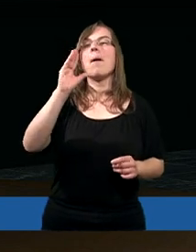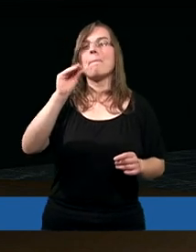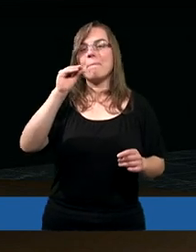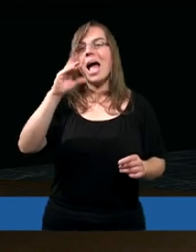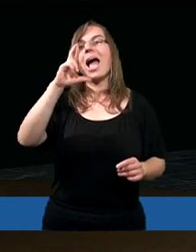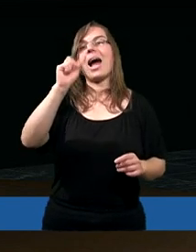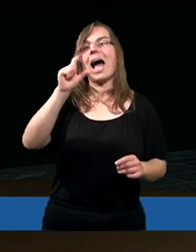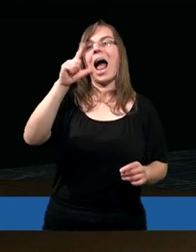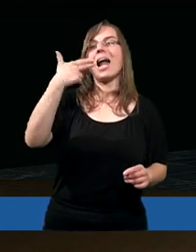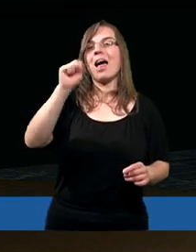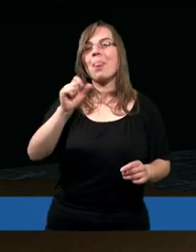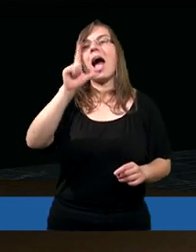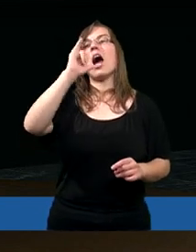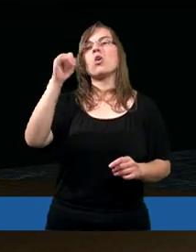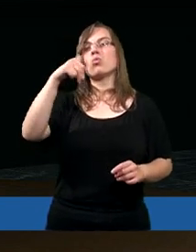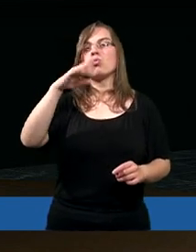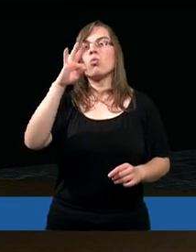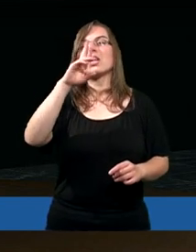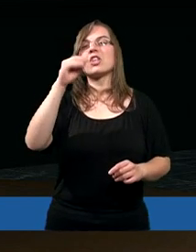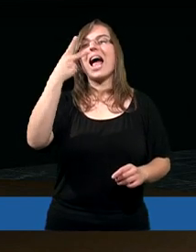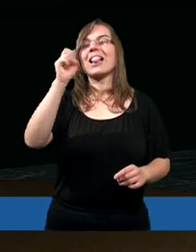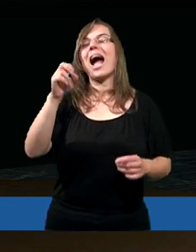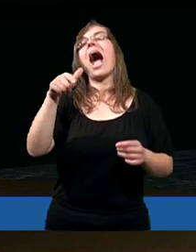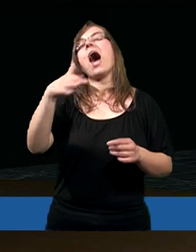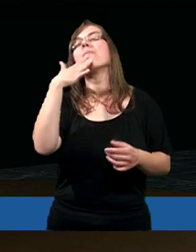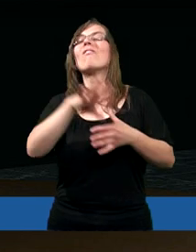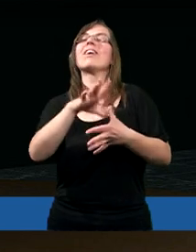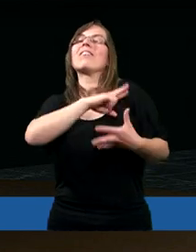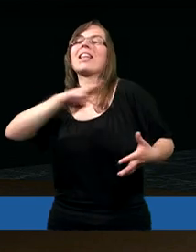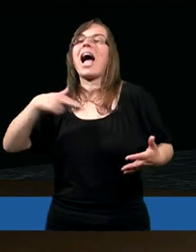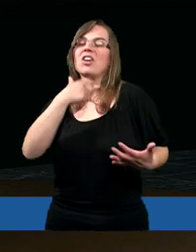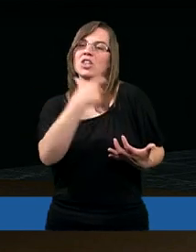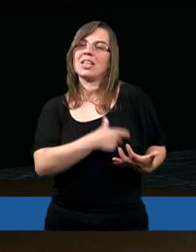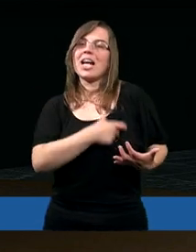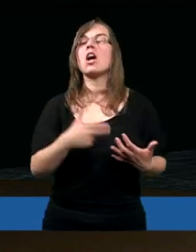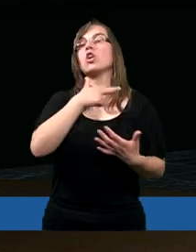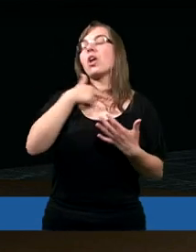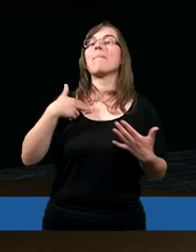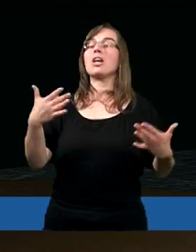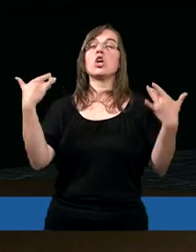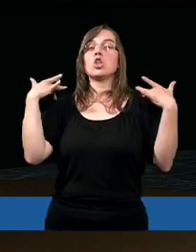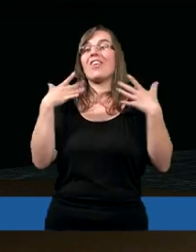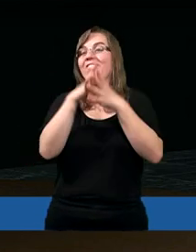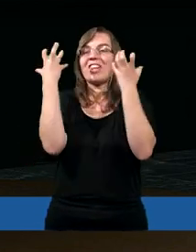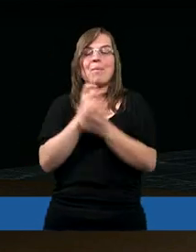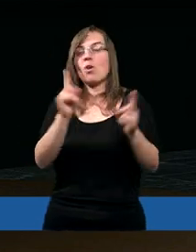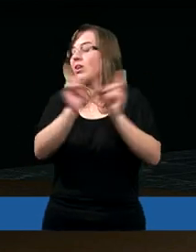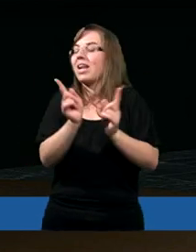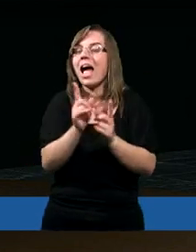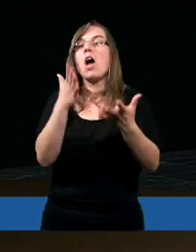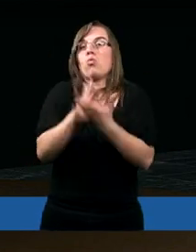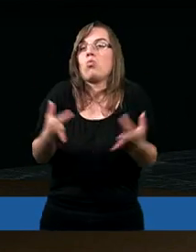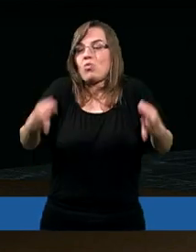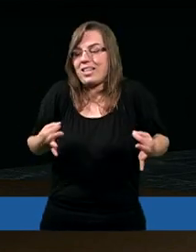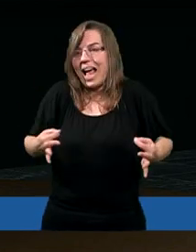Jutrzenka, ale tu mówi o tym, że Jutrzenka w Waszych sercach. Czyli my nie mamy żyć w ciemności cały czas, my